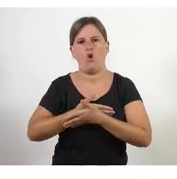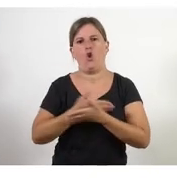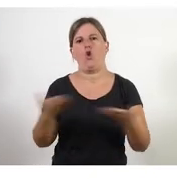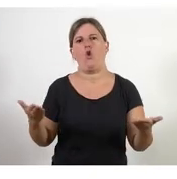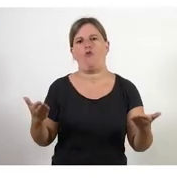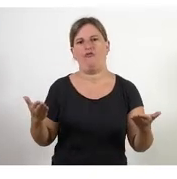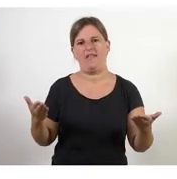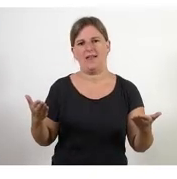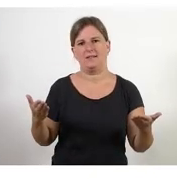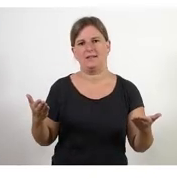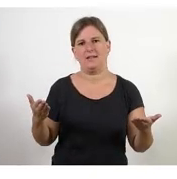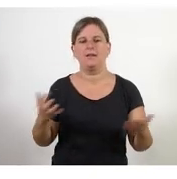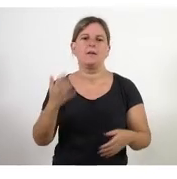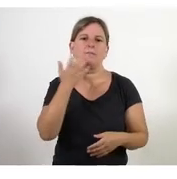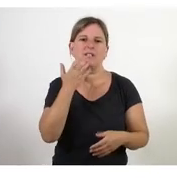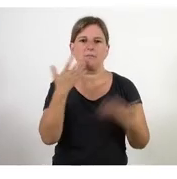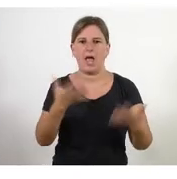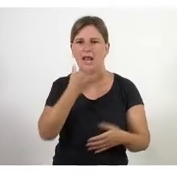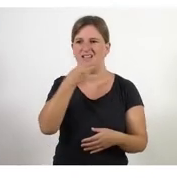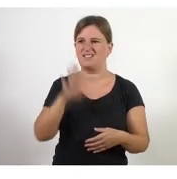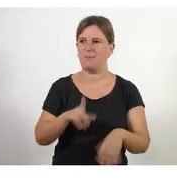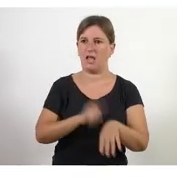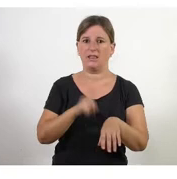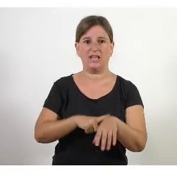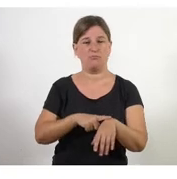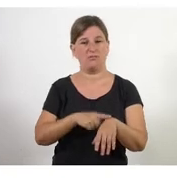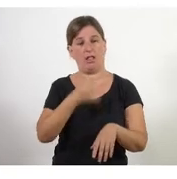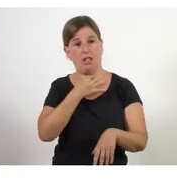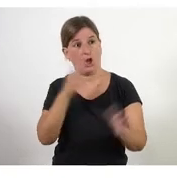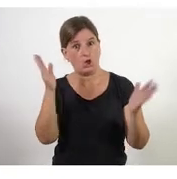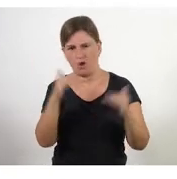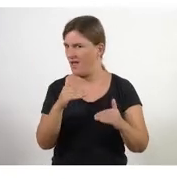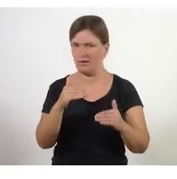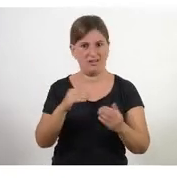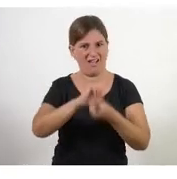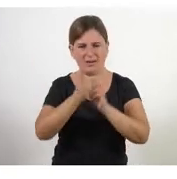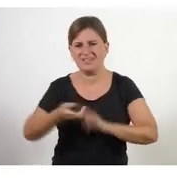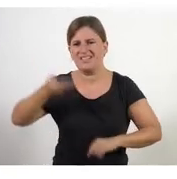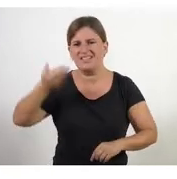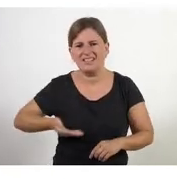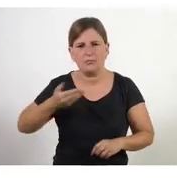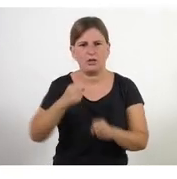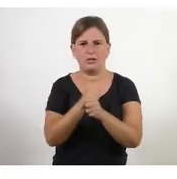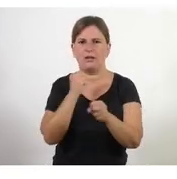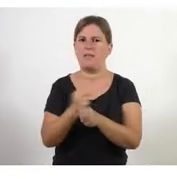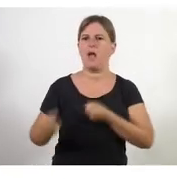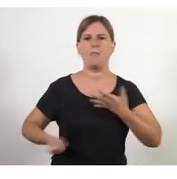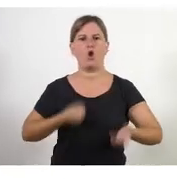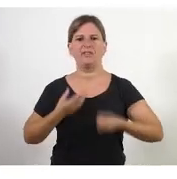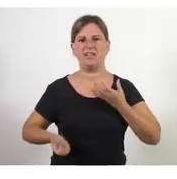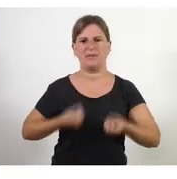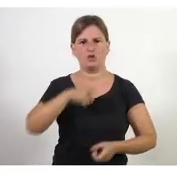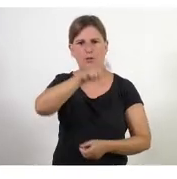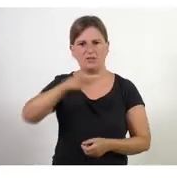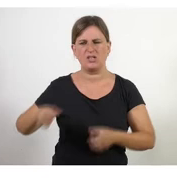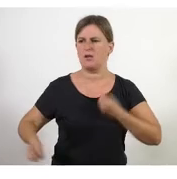ara que sembla que hi ha menys temps per fer-ho és el moment més important a treballar sobre la motivació de les persones dels